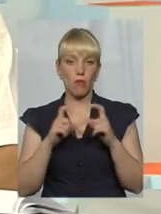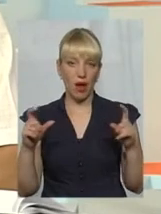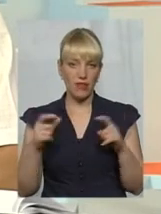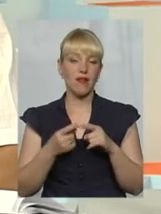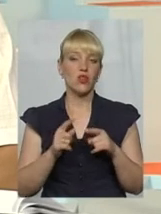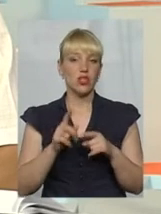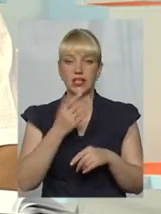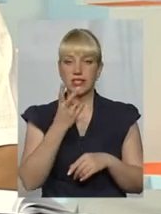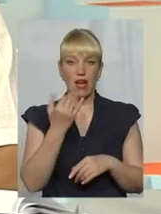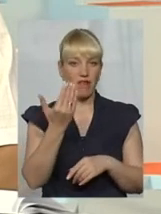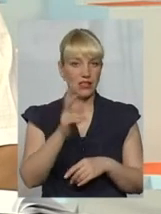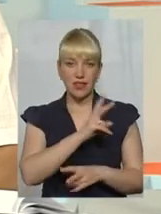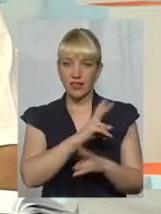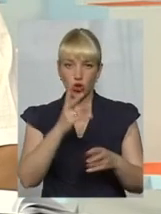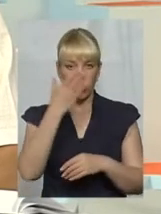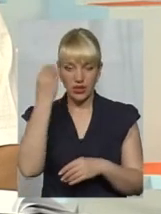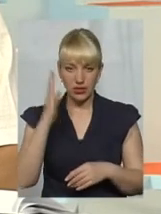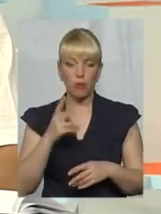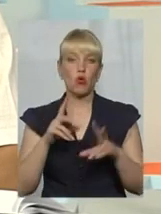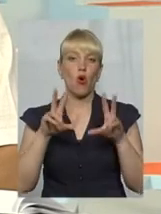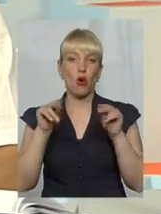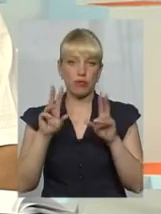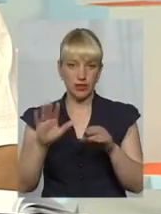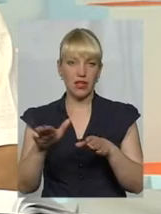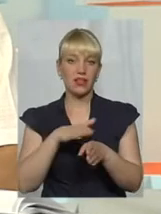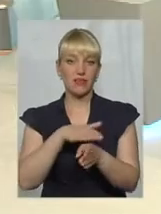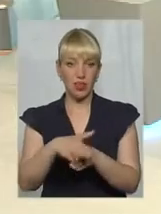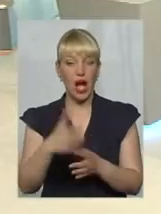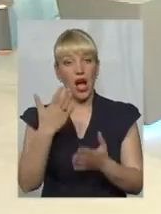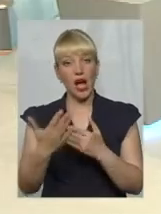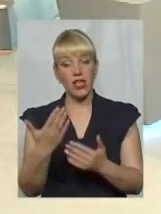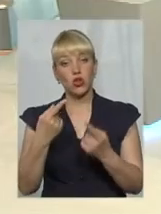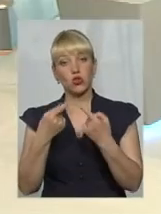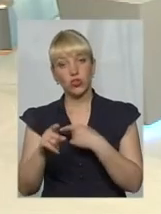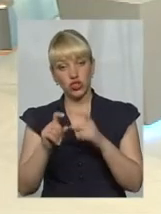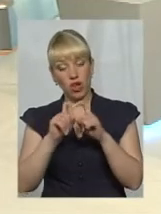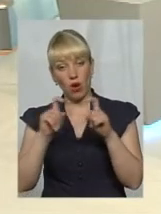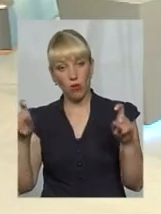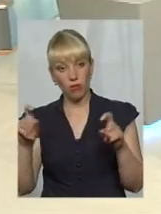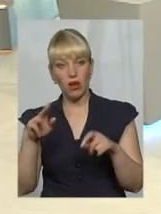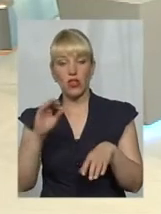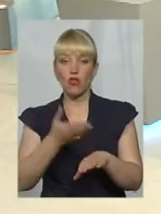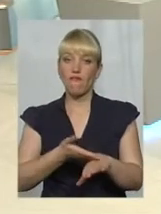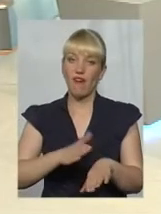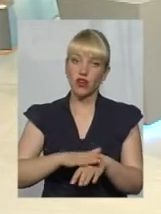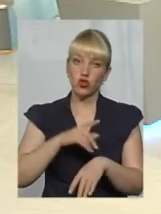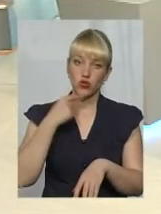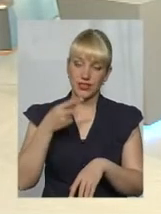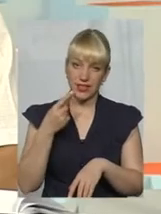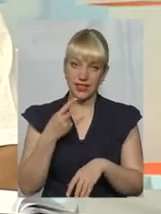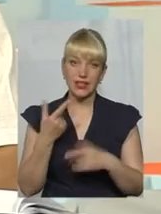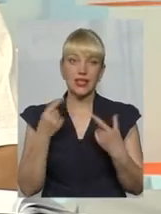так? Якщо дійсно переможе якась інша компанія, то важко сказати, де вони